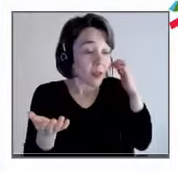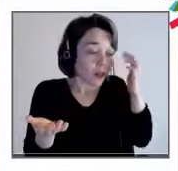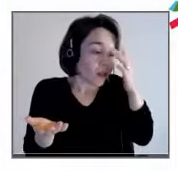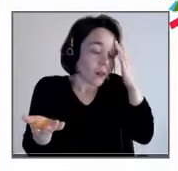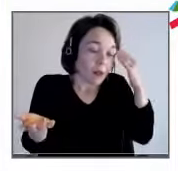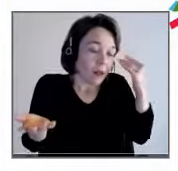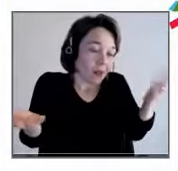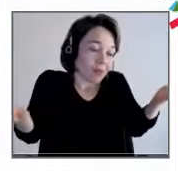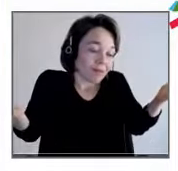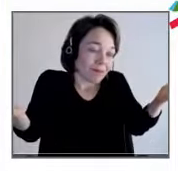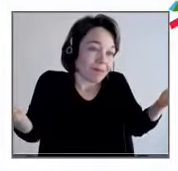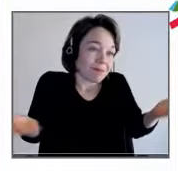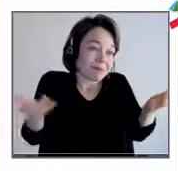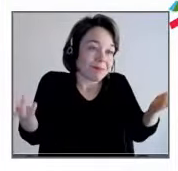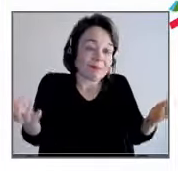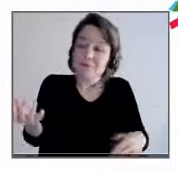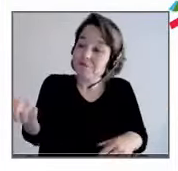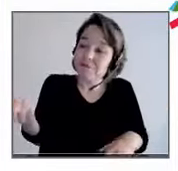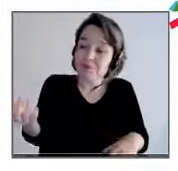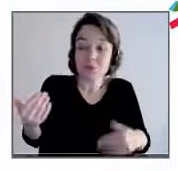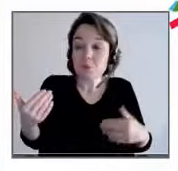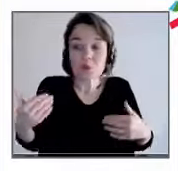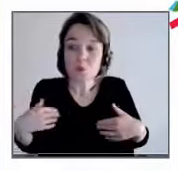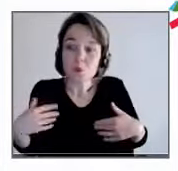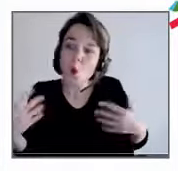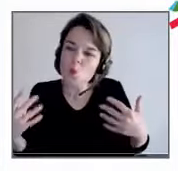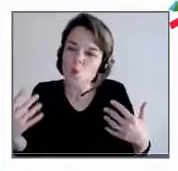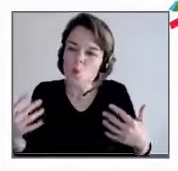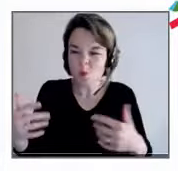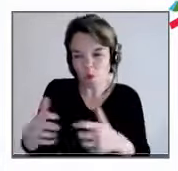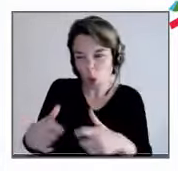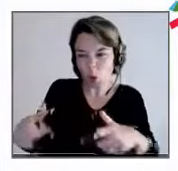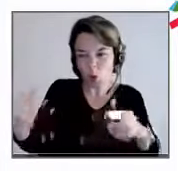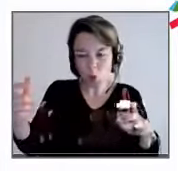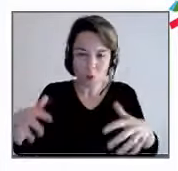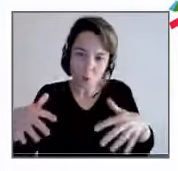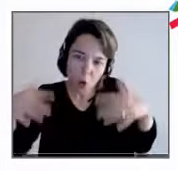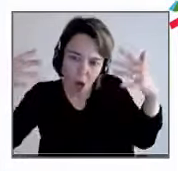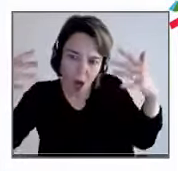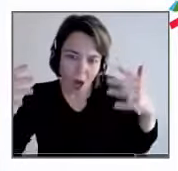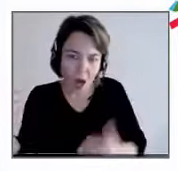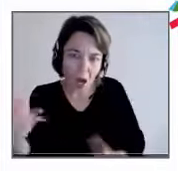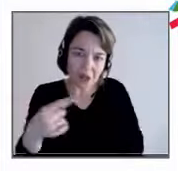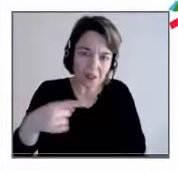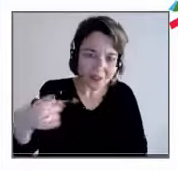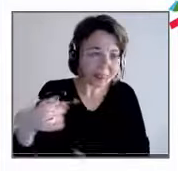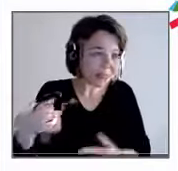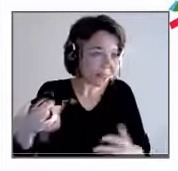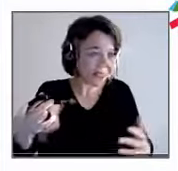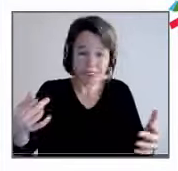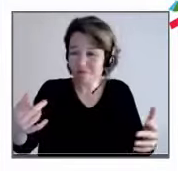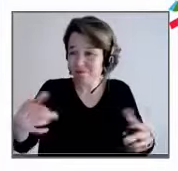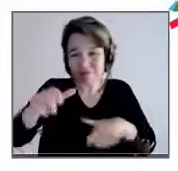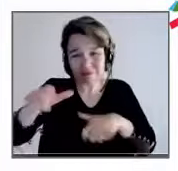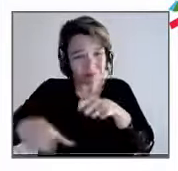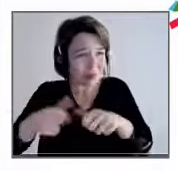je pense qu'il ne faut pas diaboliser une entreprise, une entreprise,'est vous, c'est moi, on va tous les jours